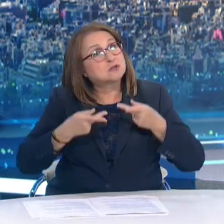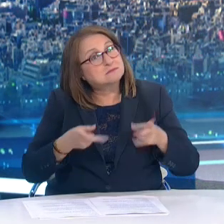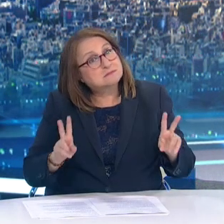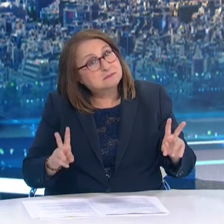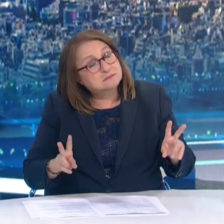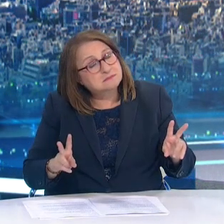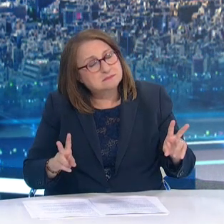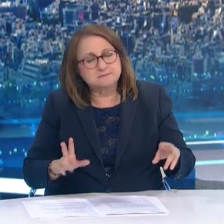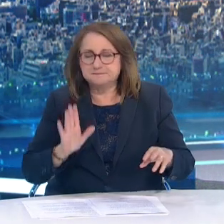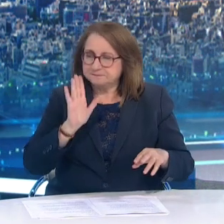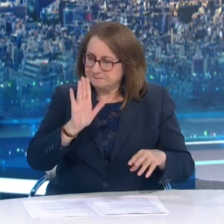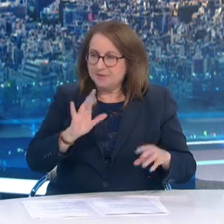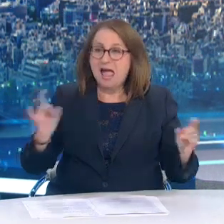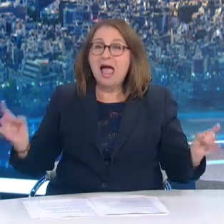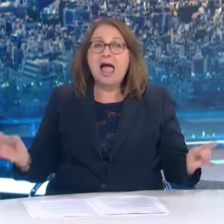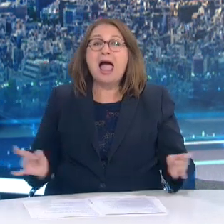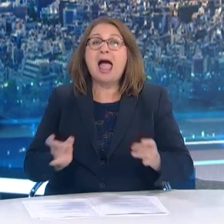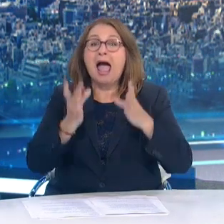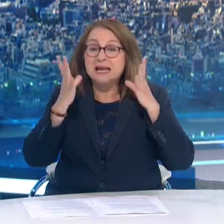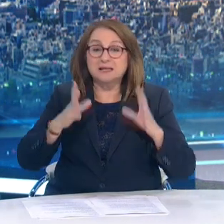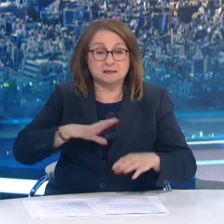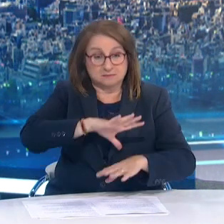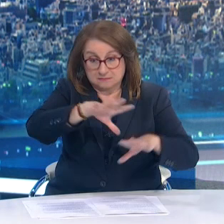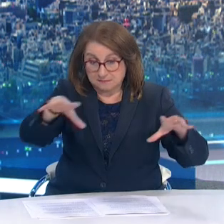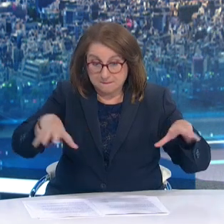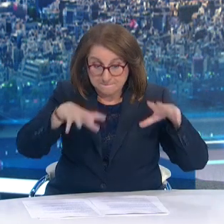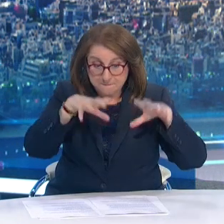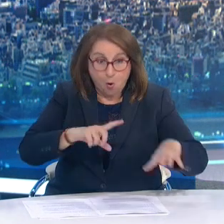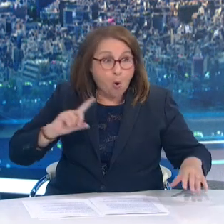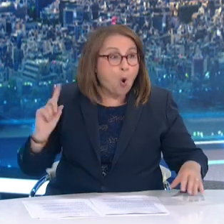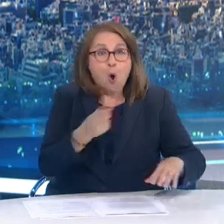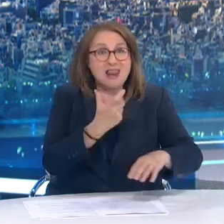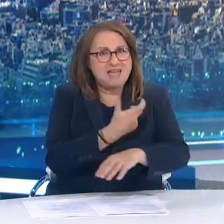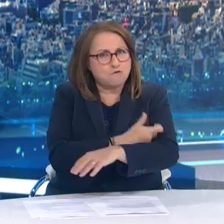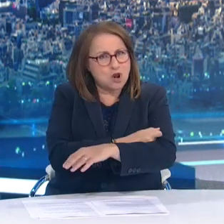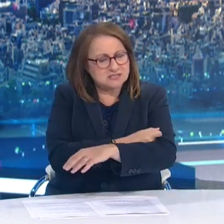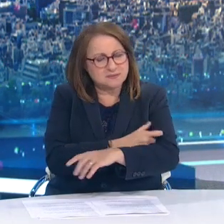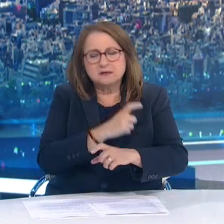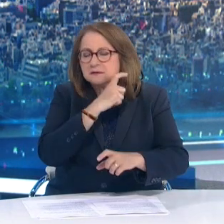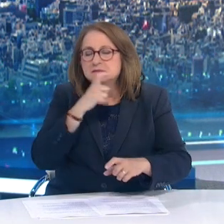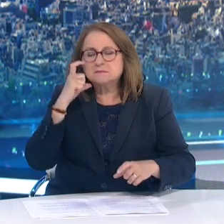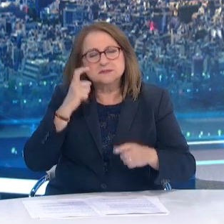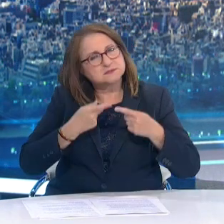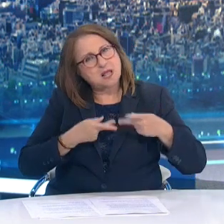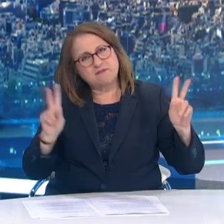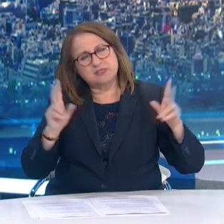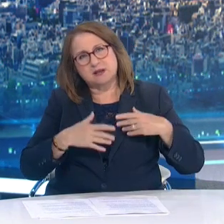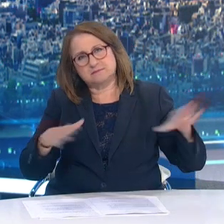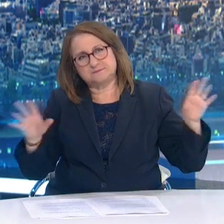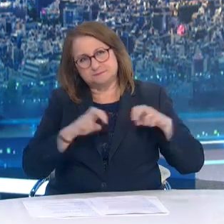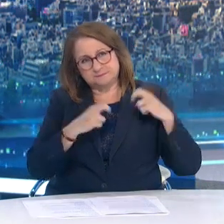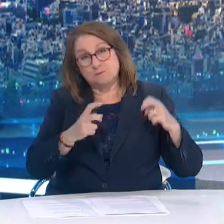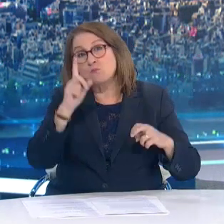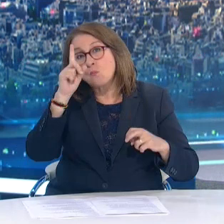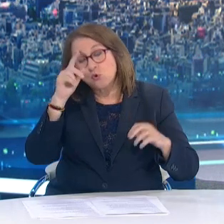Στους COVID-free δηλαδή Δεν θα υπάρχει υποχρέωση να φορούν οι πελάτες μάσκες Η υποχρέωση αυτή θα ισχύει για θεατές σε αίθουσες θεάτρων και